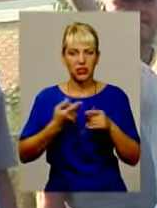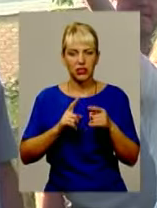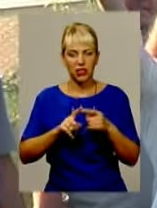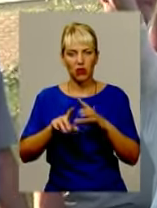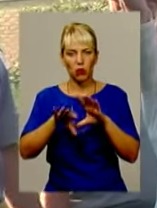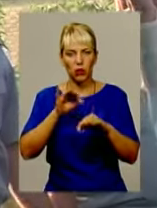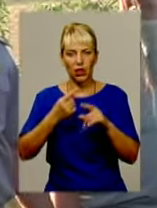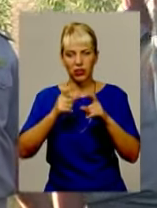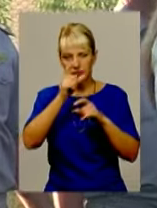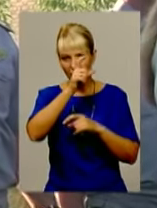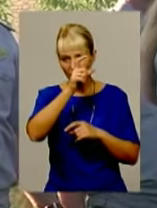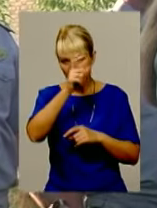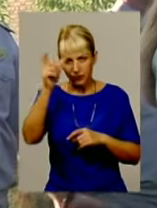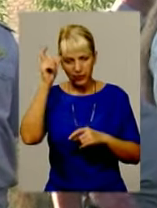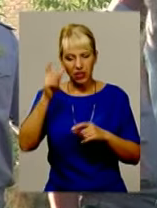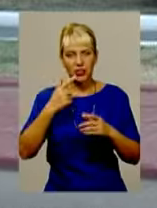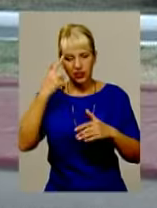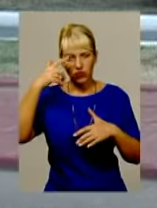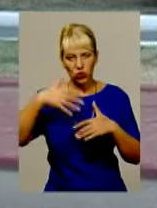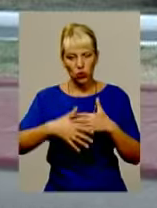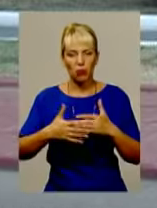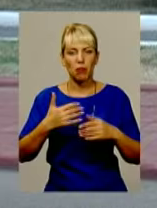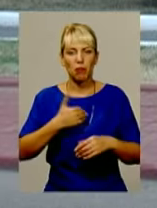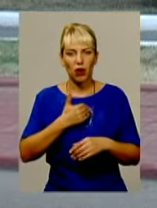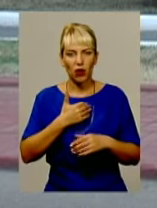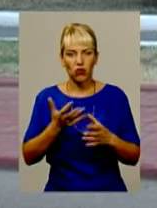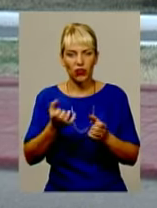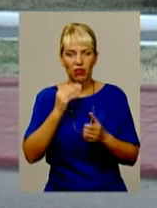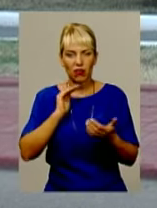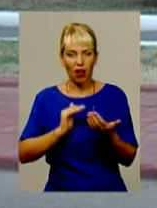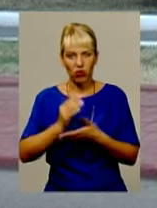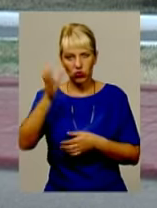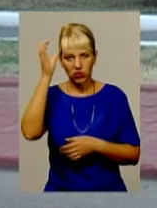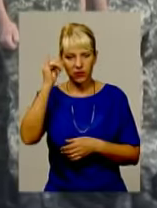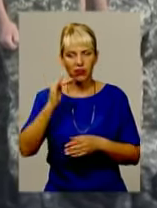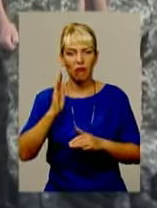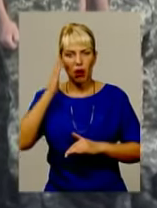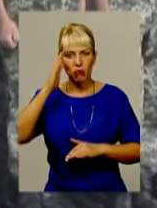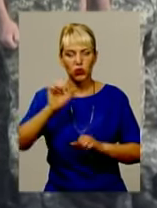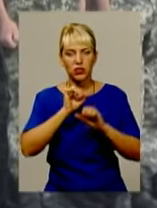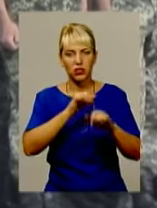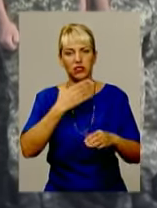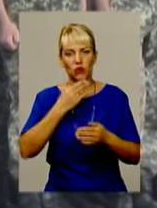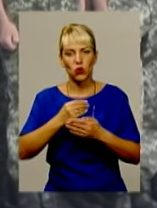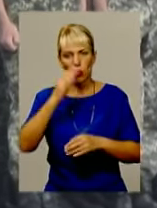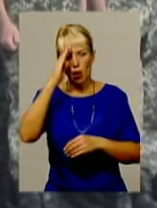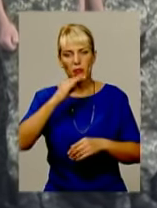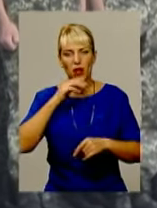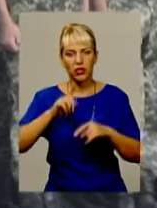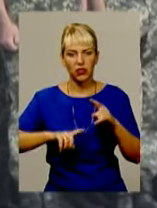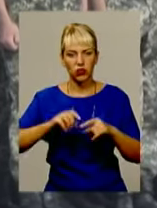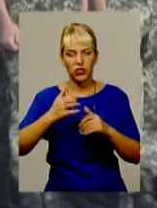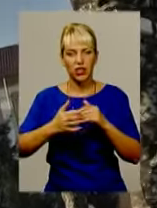свідомо, прагнучи не лише отримати якісну освіту, але й у майбутньому захищати кордони своєї батьківщини. Серед них і майор Олександр